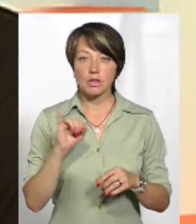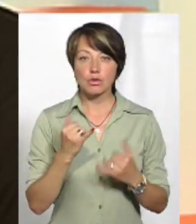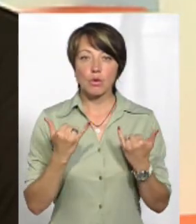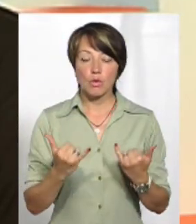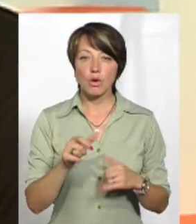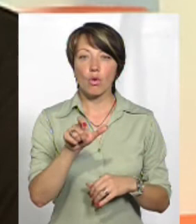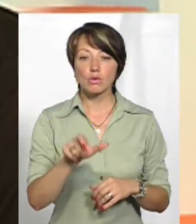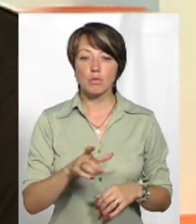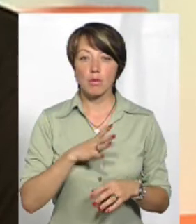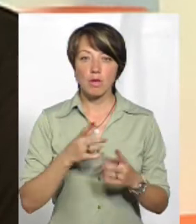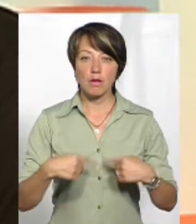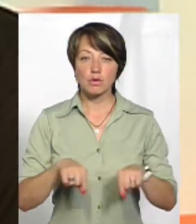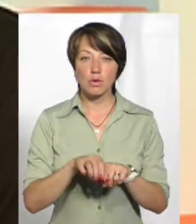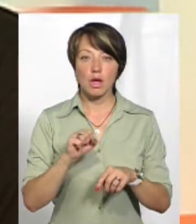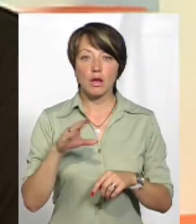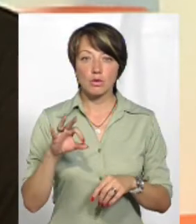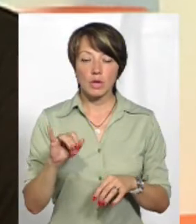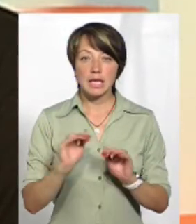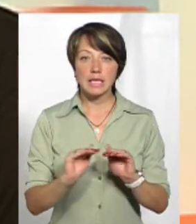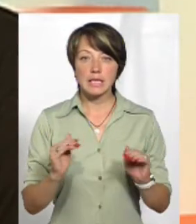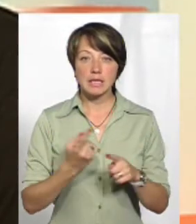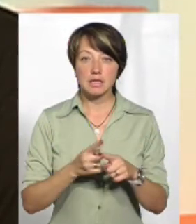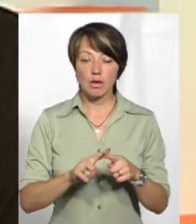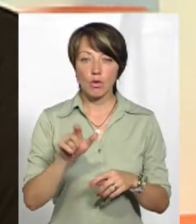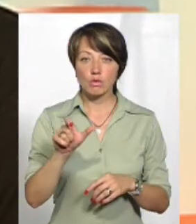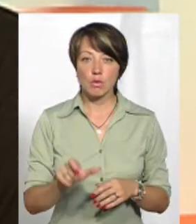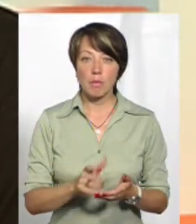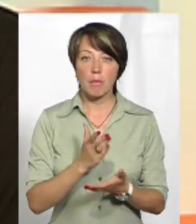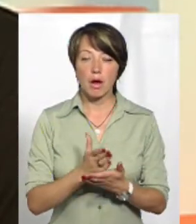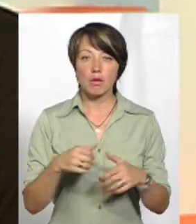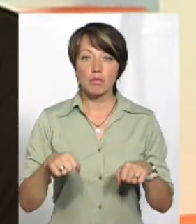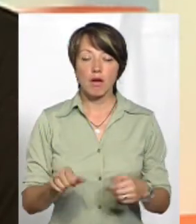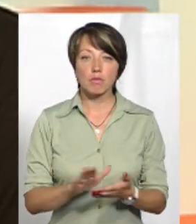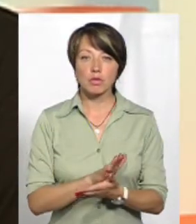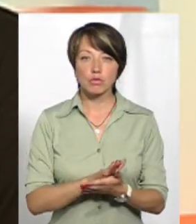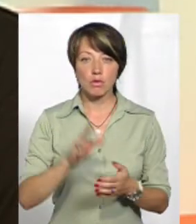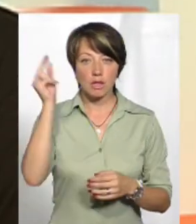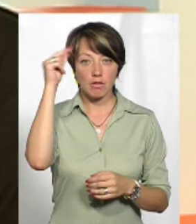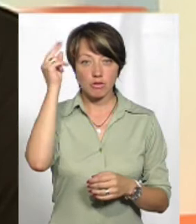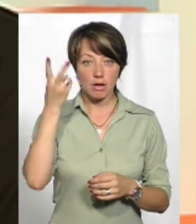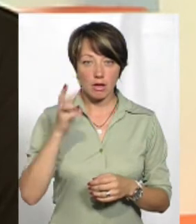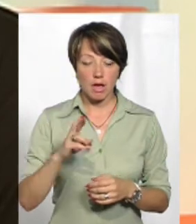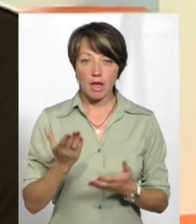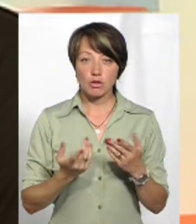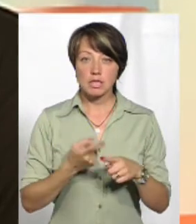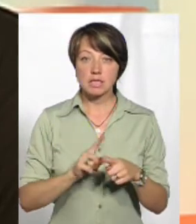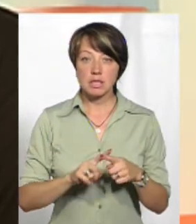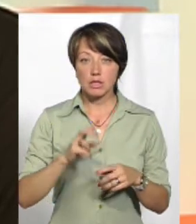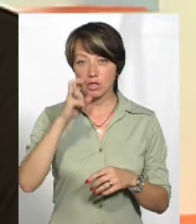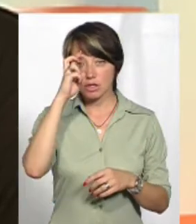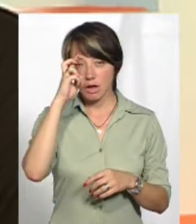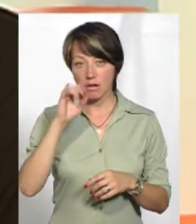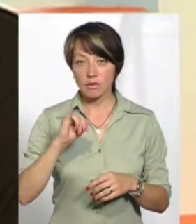особа, яка була в зоні АТО, та діти цієї особи мають право на безкоштовне навчання. Якщо це є